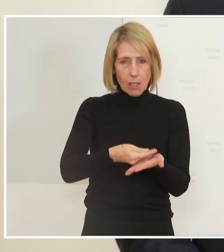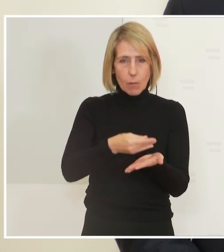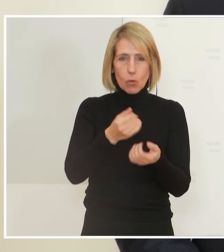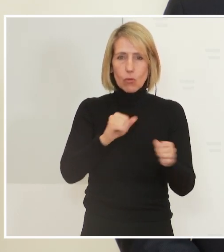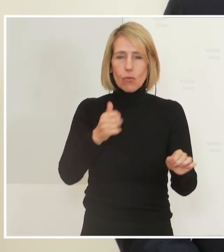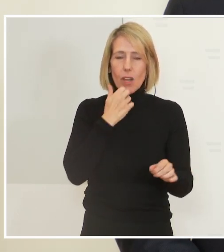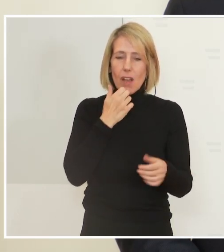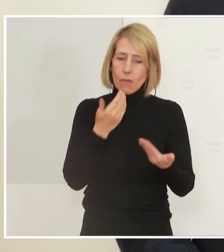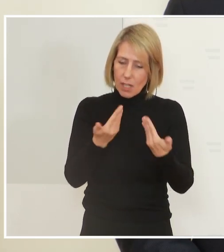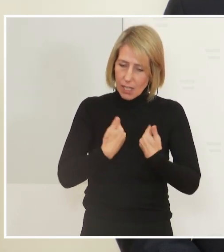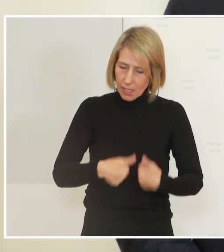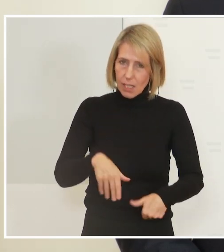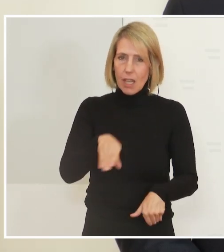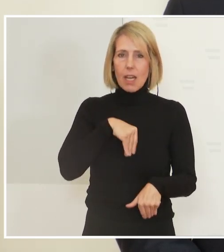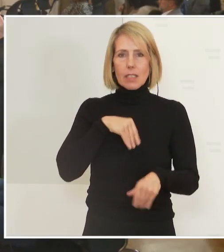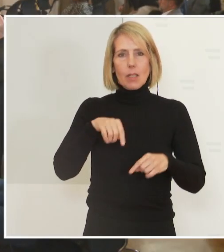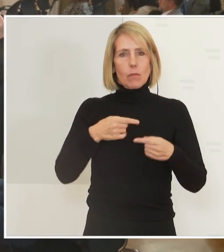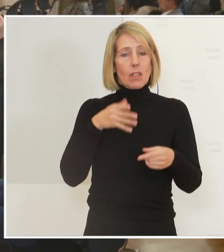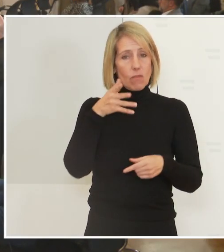freiwillig für sich in Anspruch nimmt.